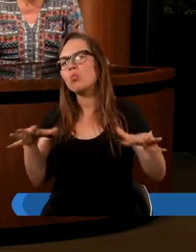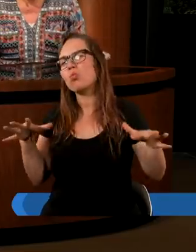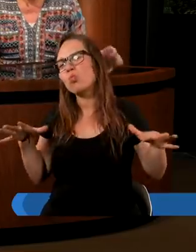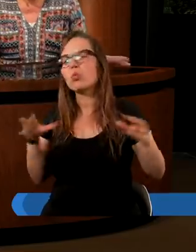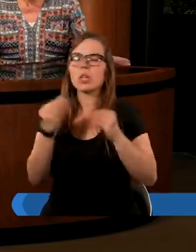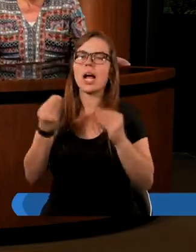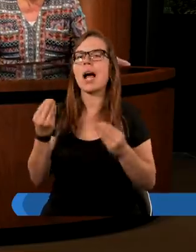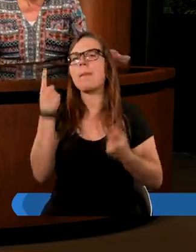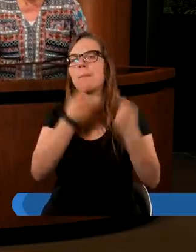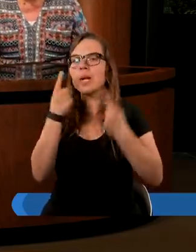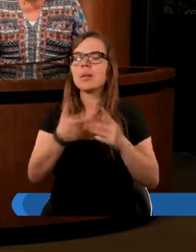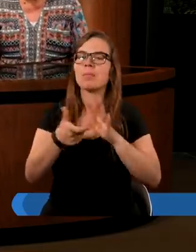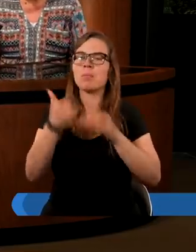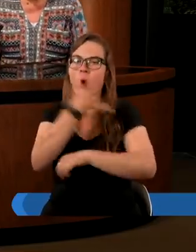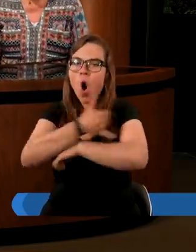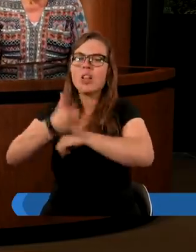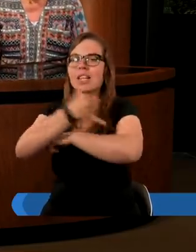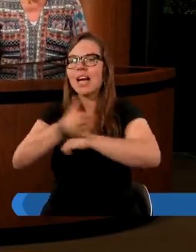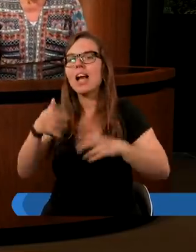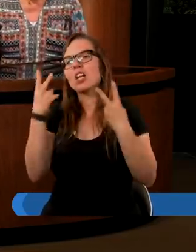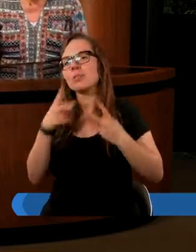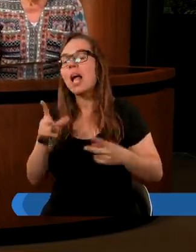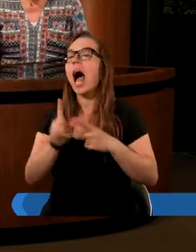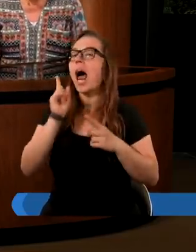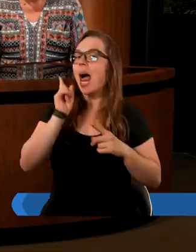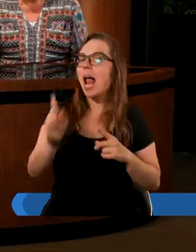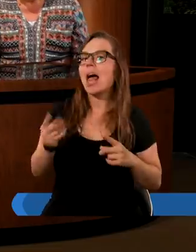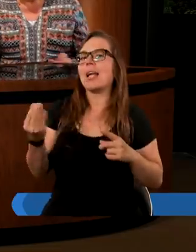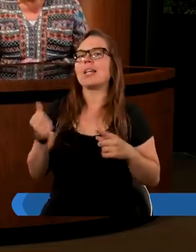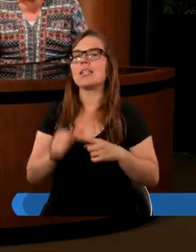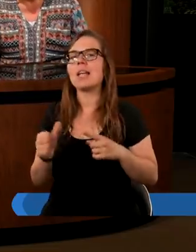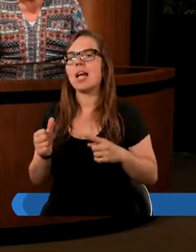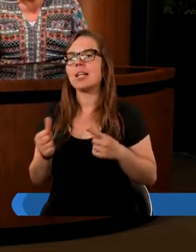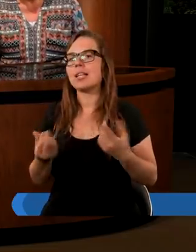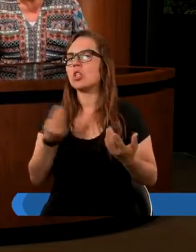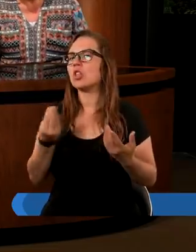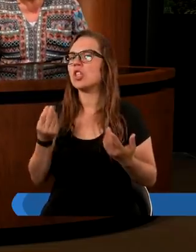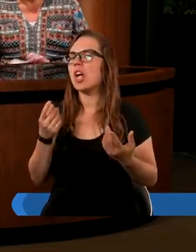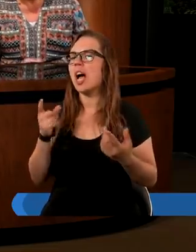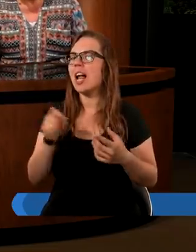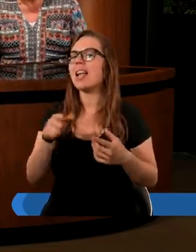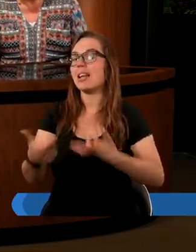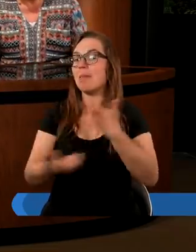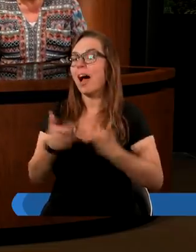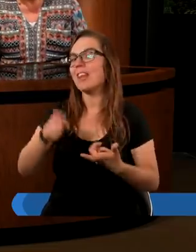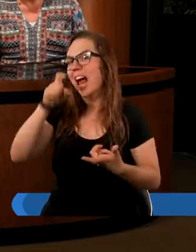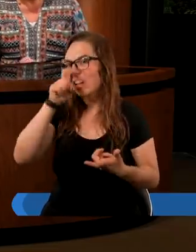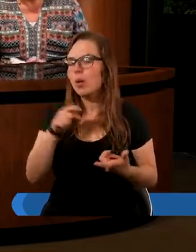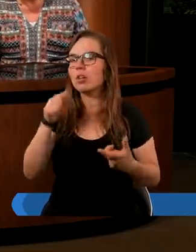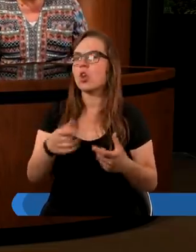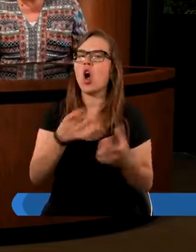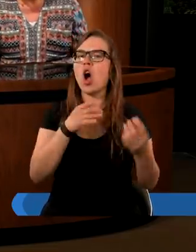myśli podkreślać, ale jest, że sprawca złego